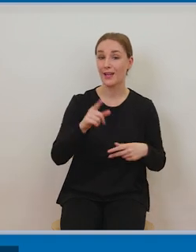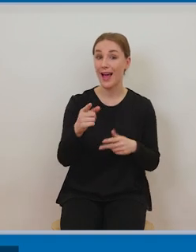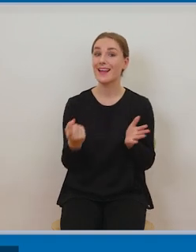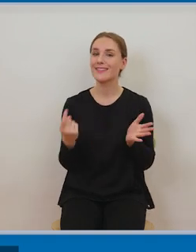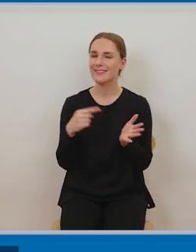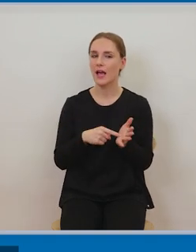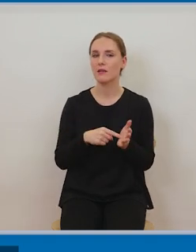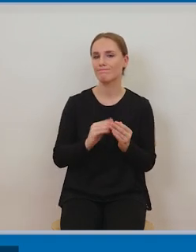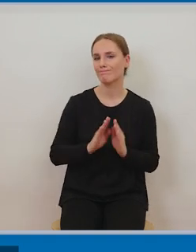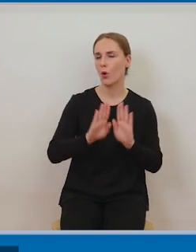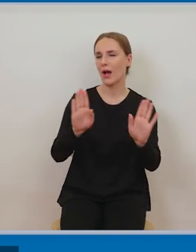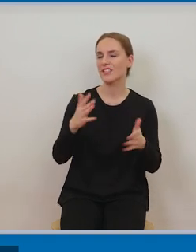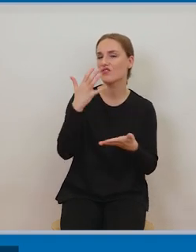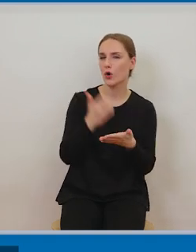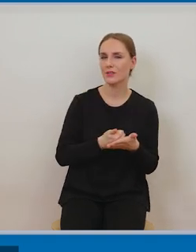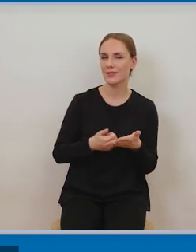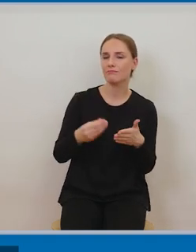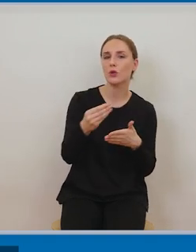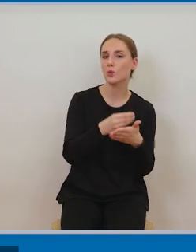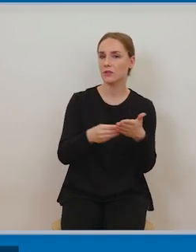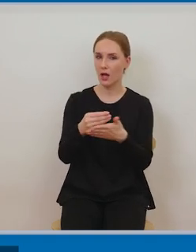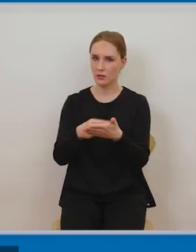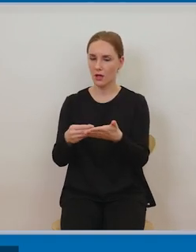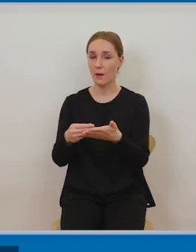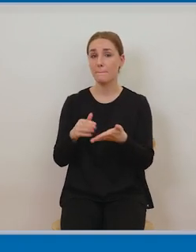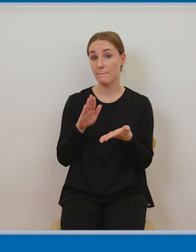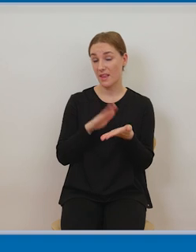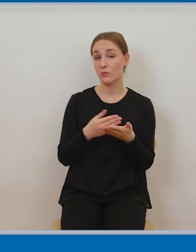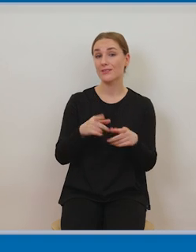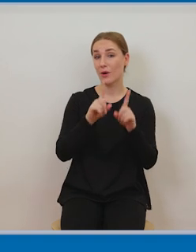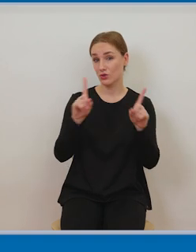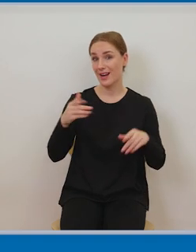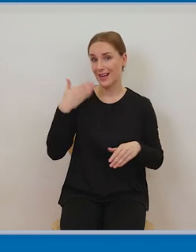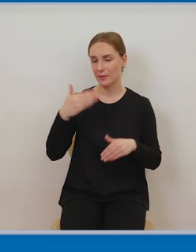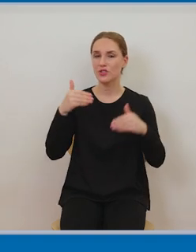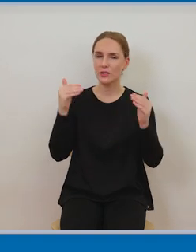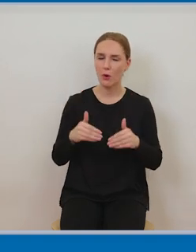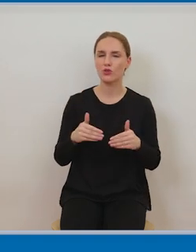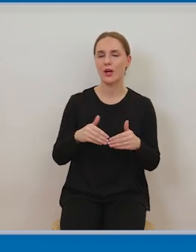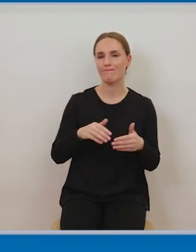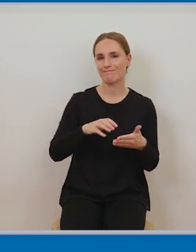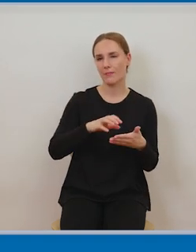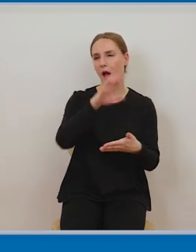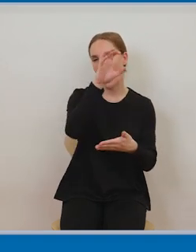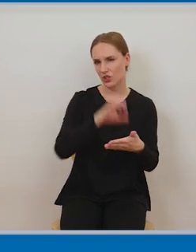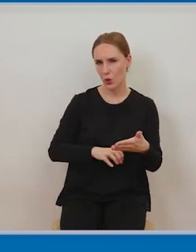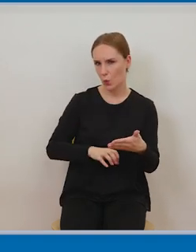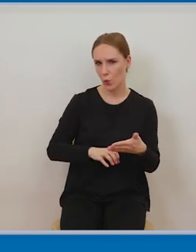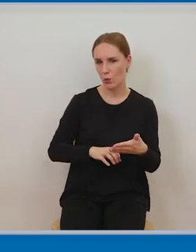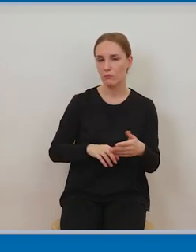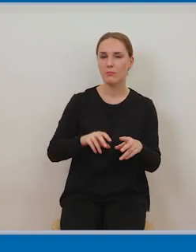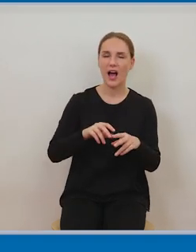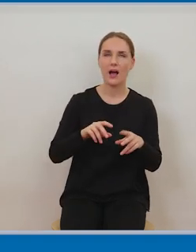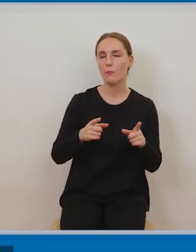co ważne tylko jeśli udostępnia studentom to na potrzeby zajęć i tych zajęć które są prowadzone za